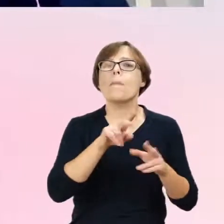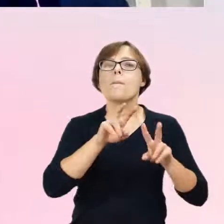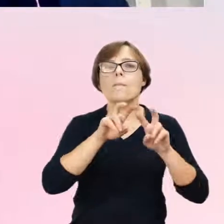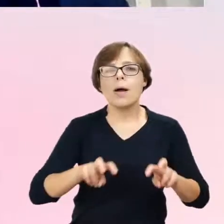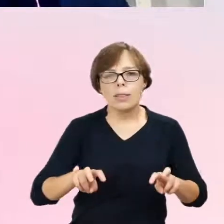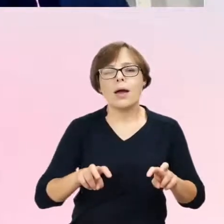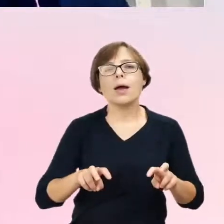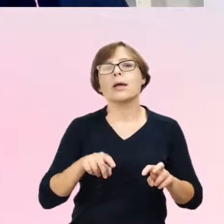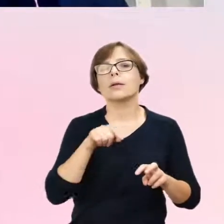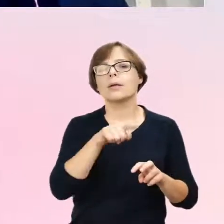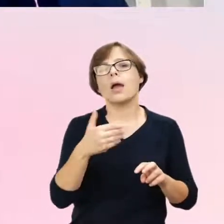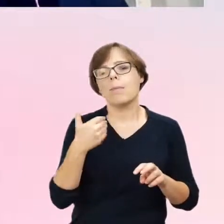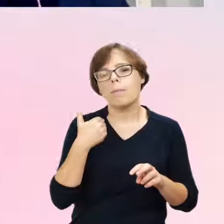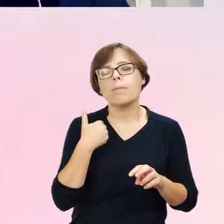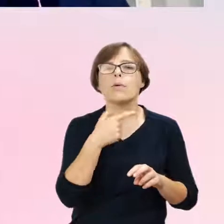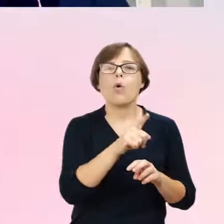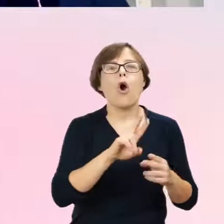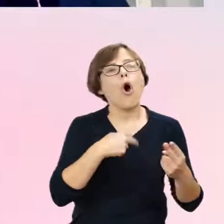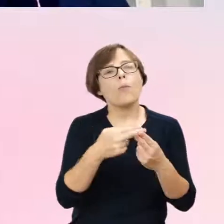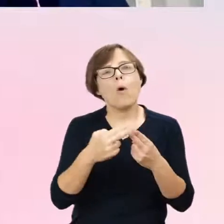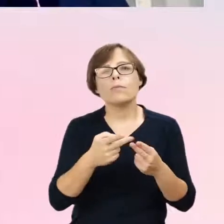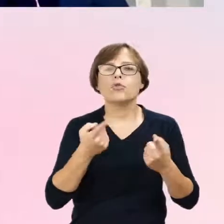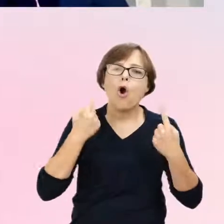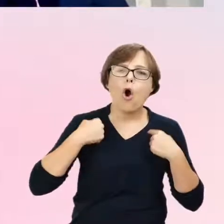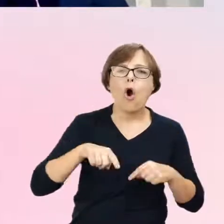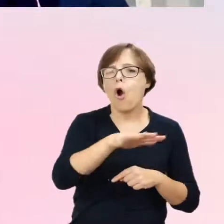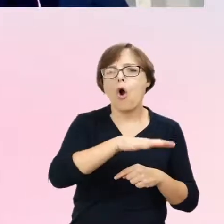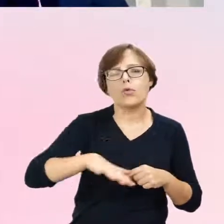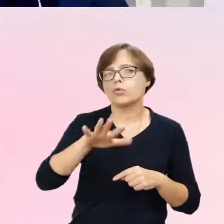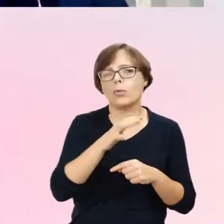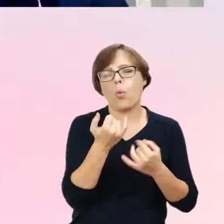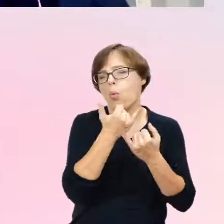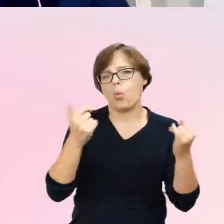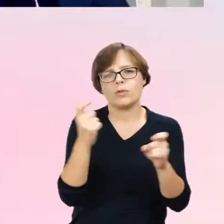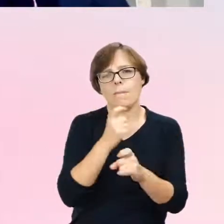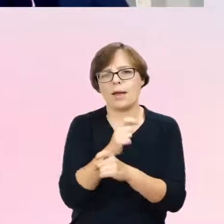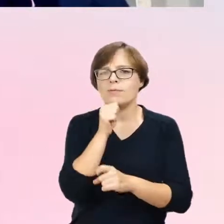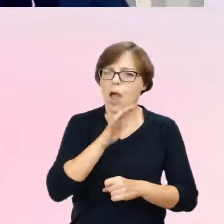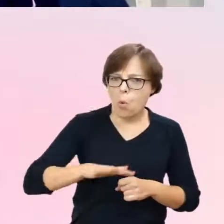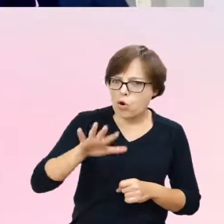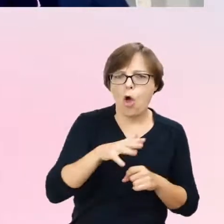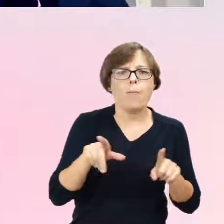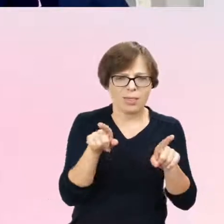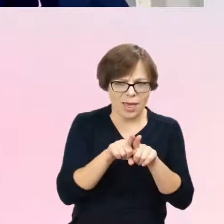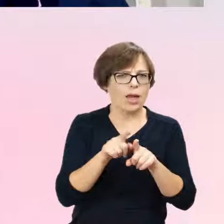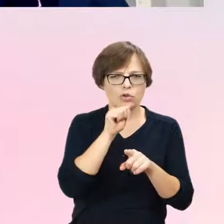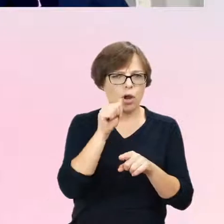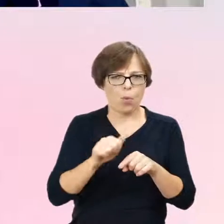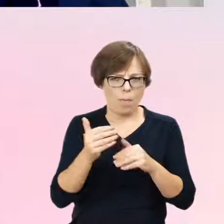respondentów z kilkunastu krajów europejskich, ale i nie tylko. I zobaczcie Państwo,